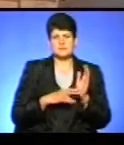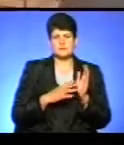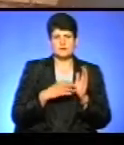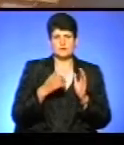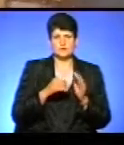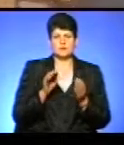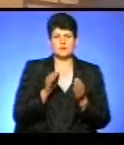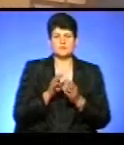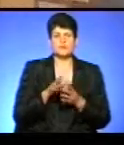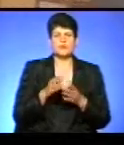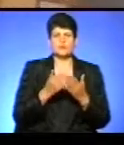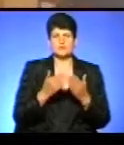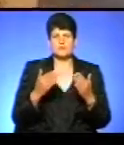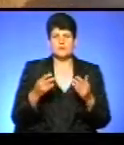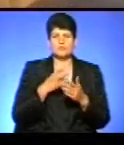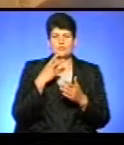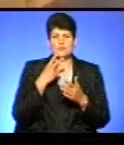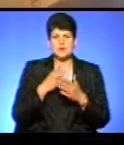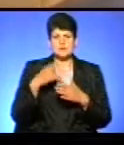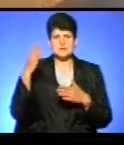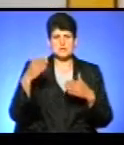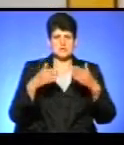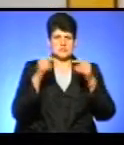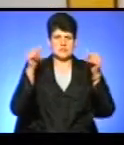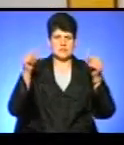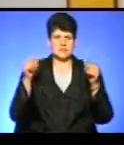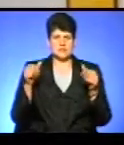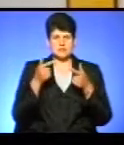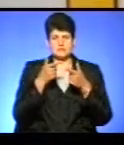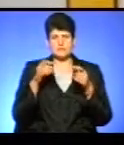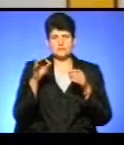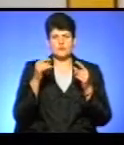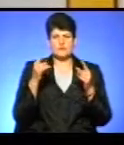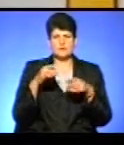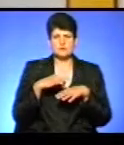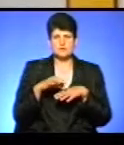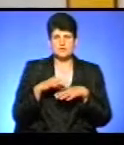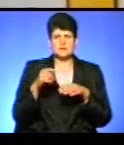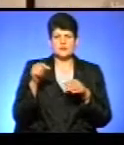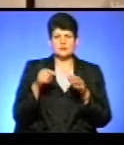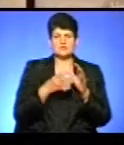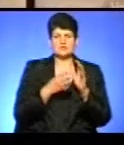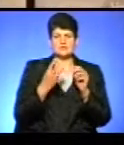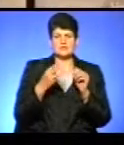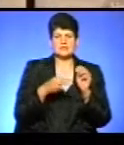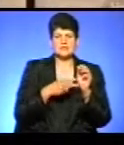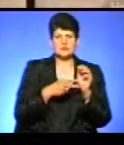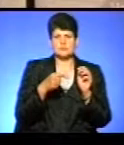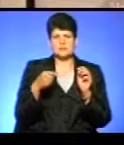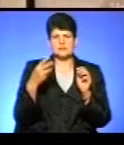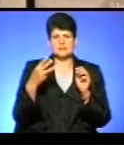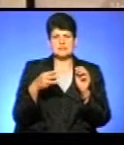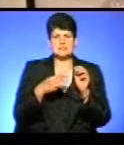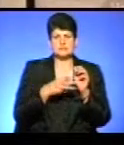У музеї Ігор Олешчук показує нам стенди. На них інформація про великий терор періоду 1937-38 років.